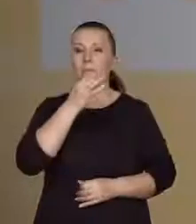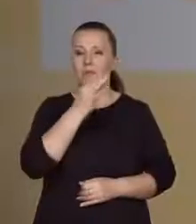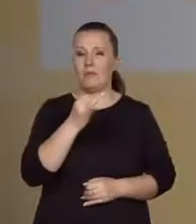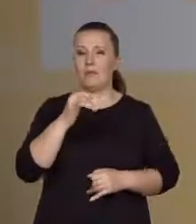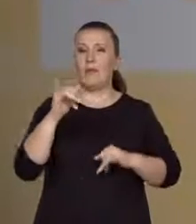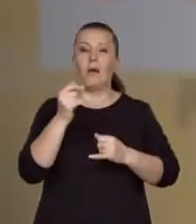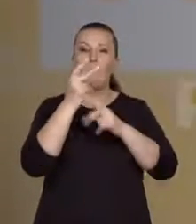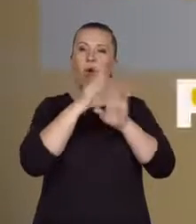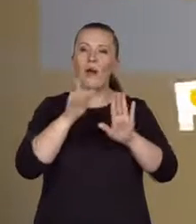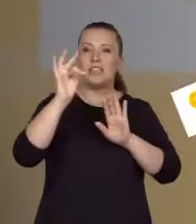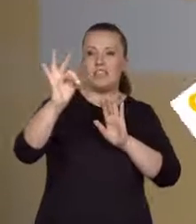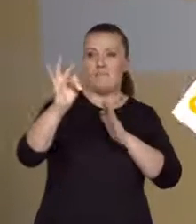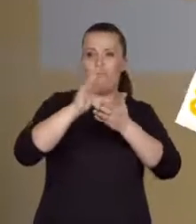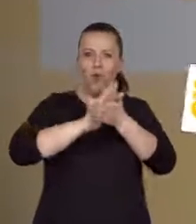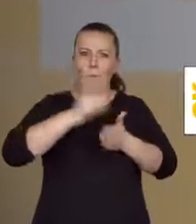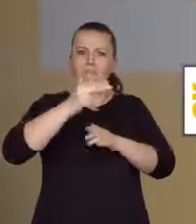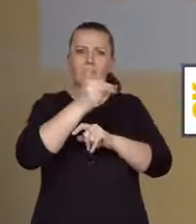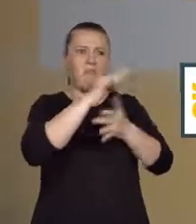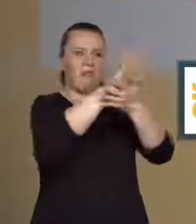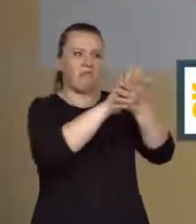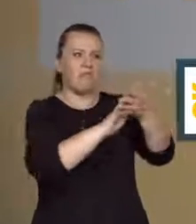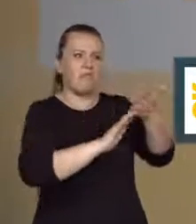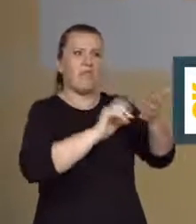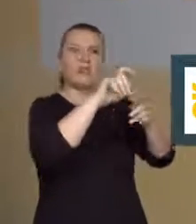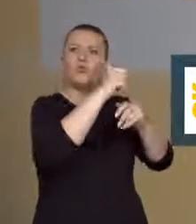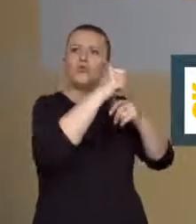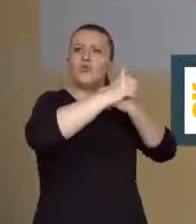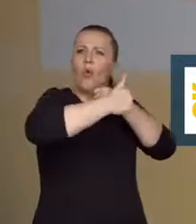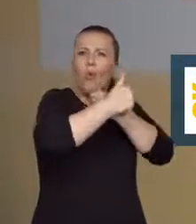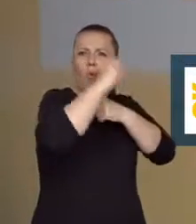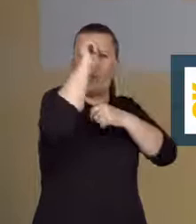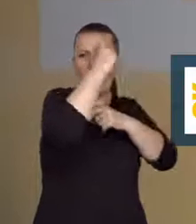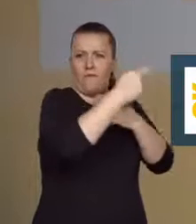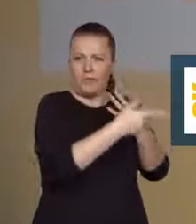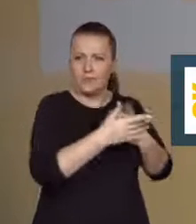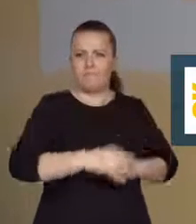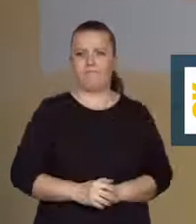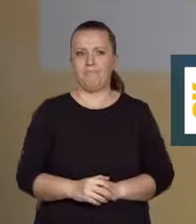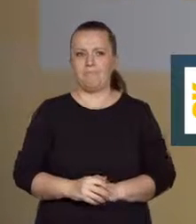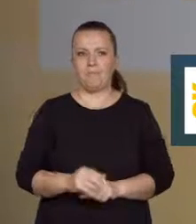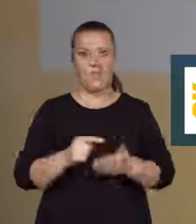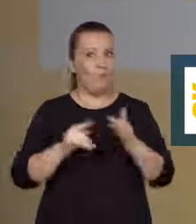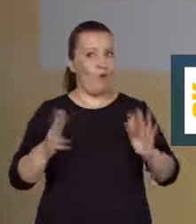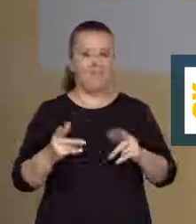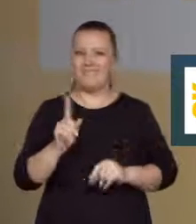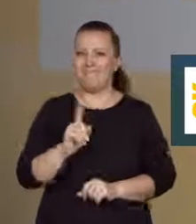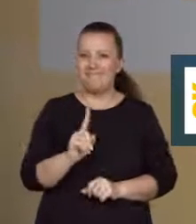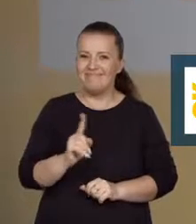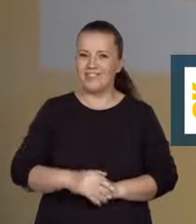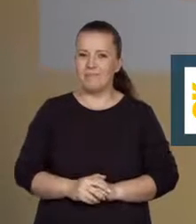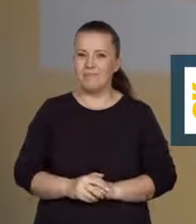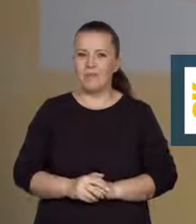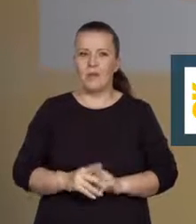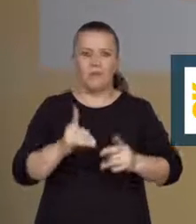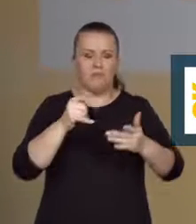Jak zająć stanowisko wobec rozwiązania przyjętego przez autora? To nie jest łatwa rzecz,